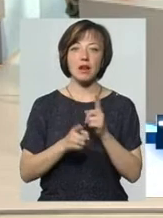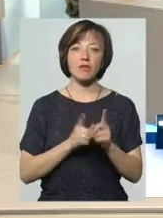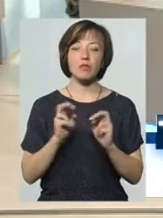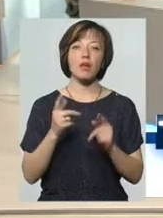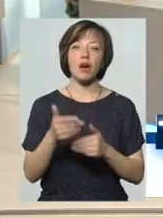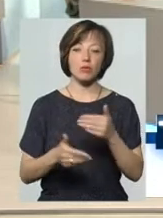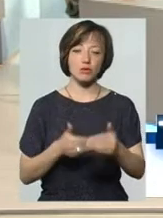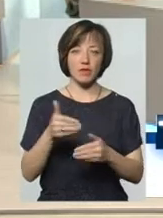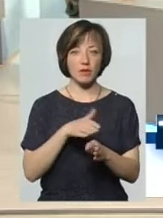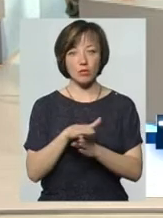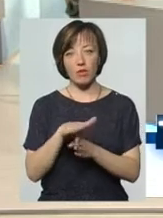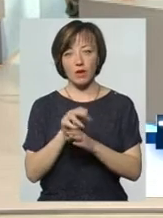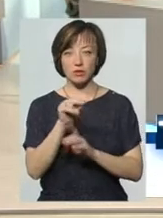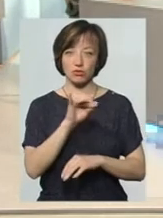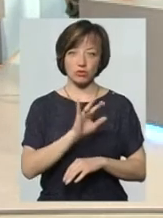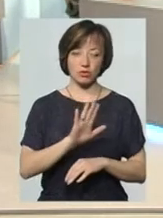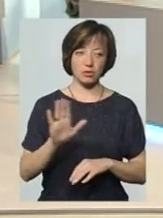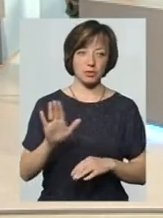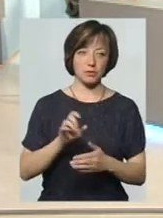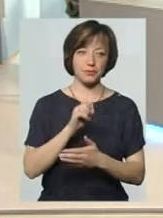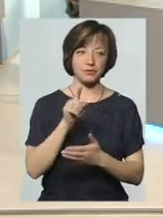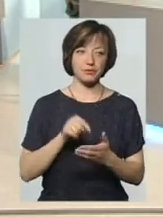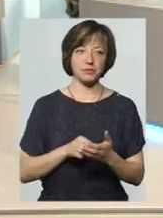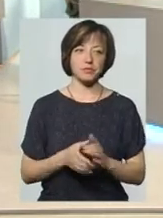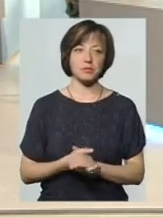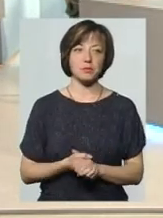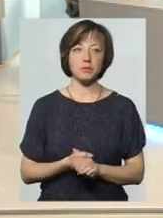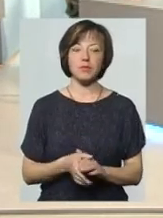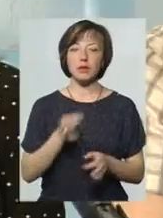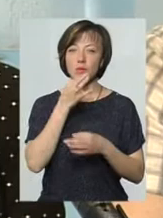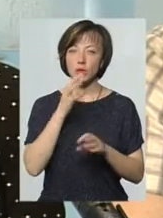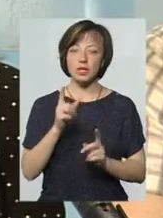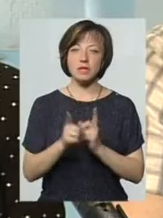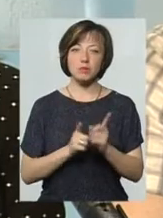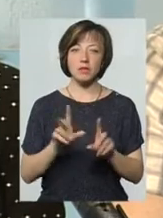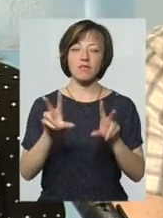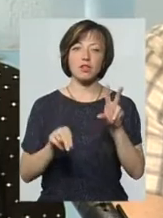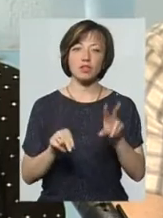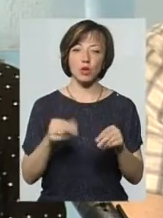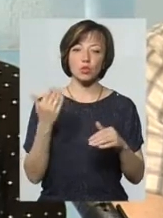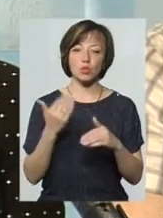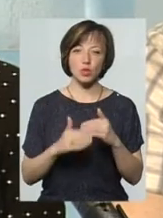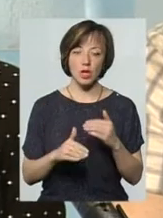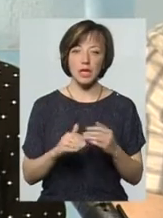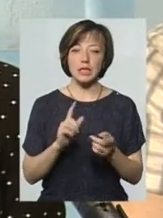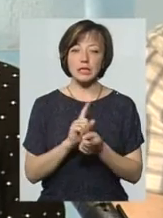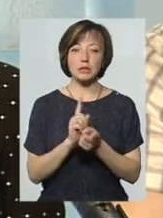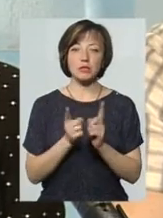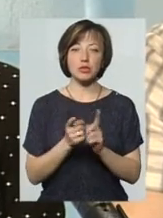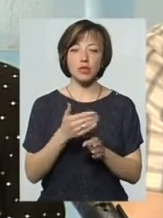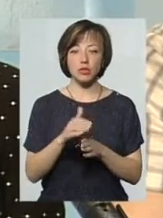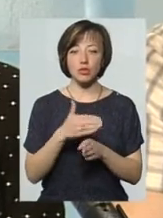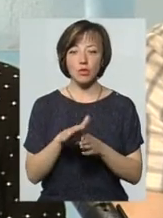відбувається чи ні? Ну, будь-які зміни можна вважати вже реформою. Зміни в нас частково пройшли,